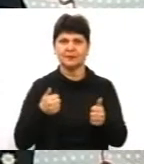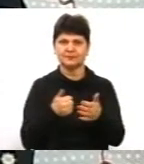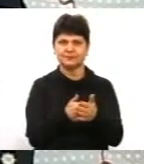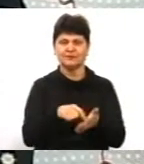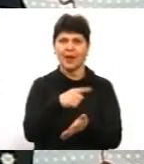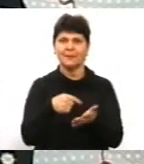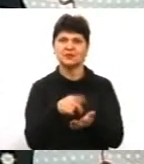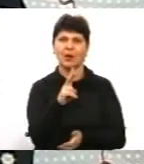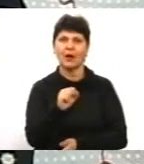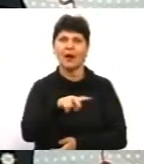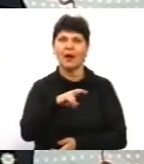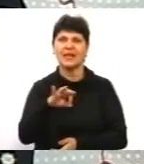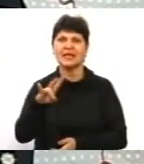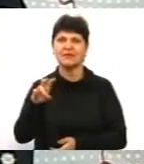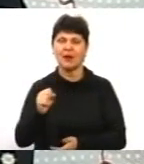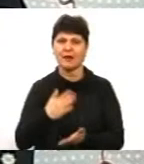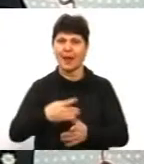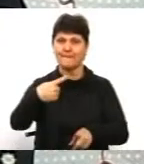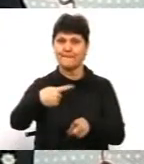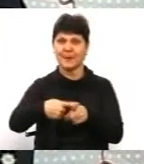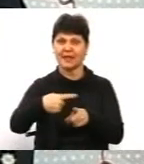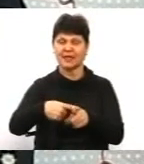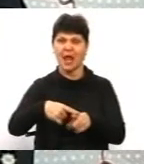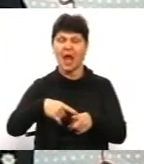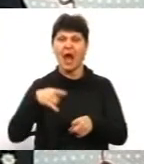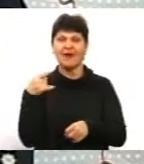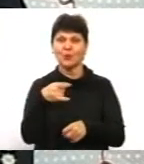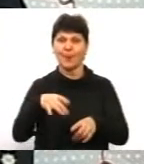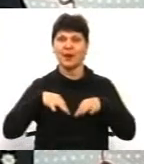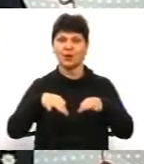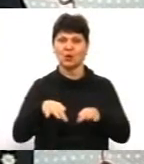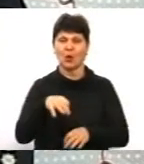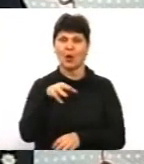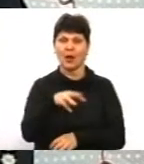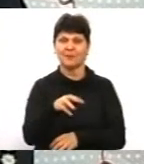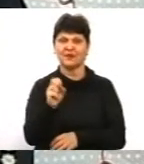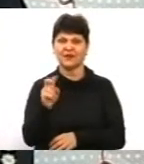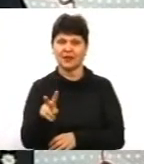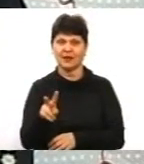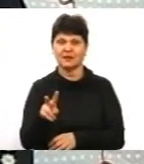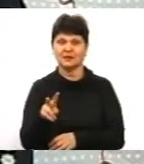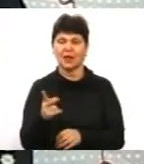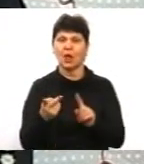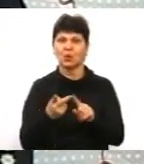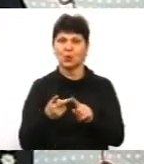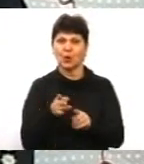Калинівка є перехрестя автомобільної дороги М-12 з другорядною